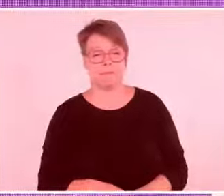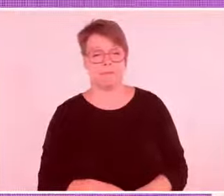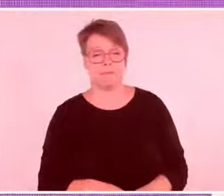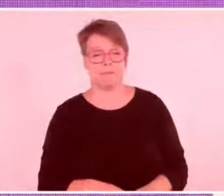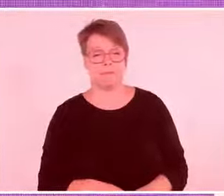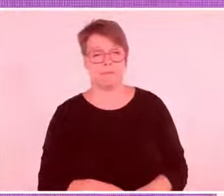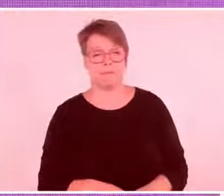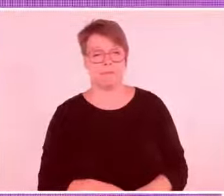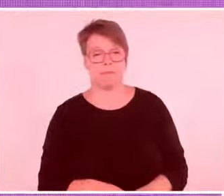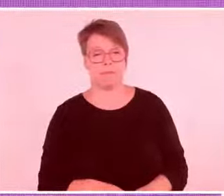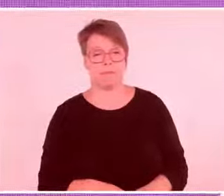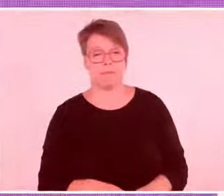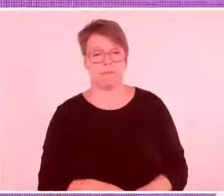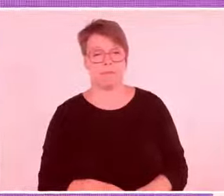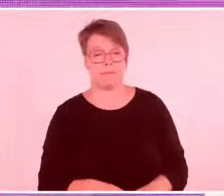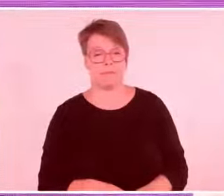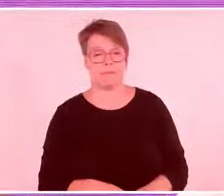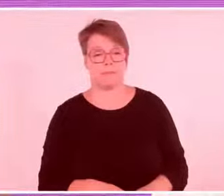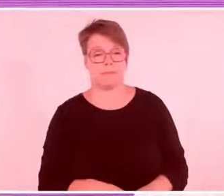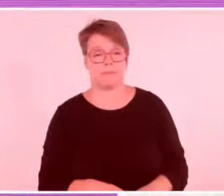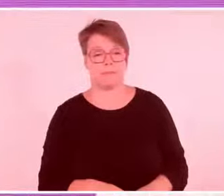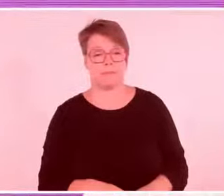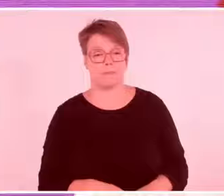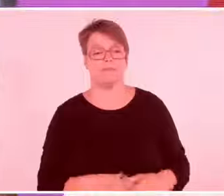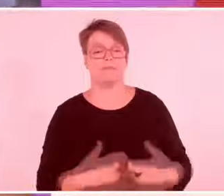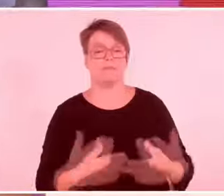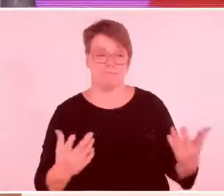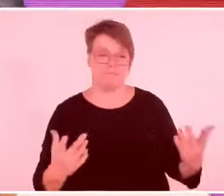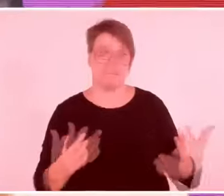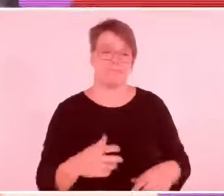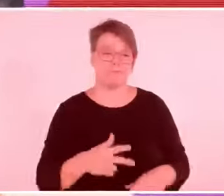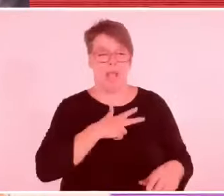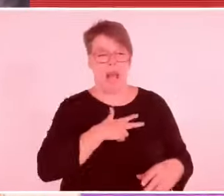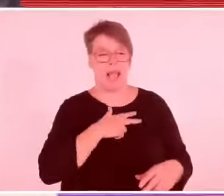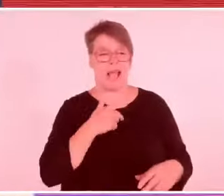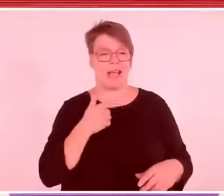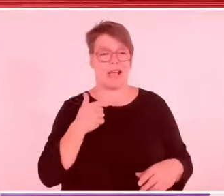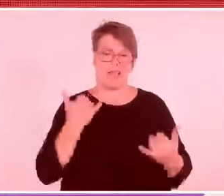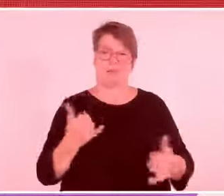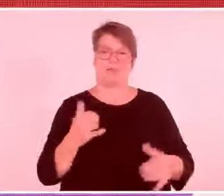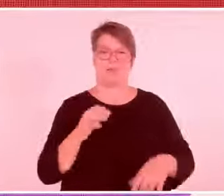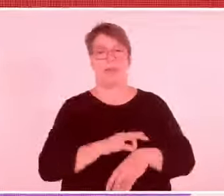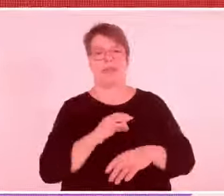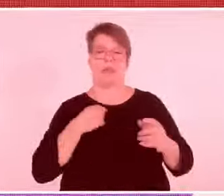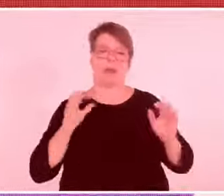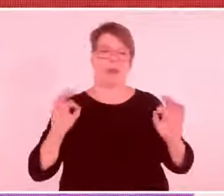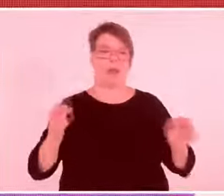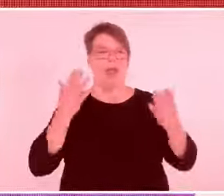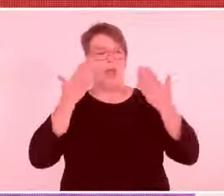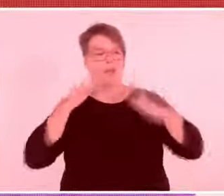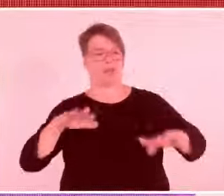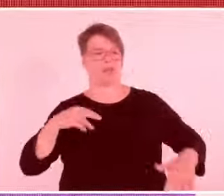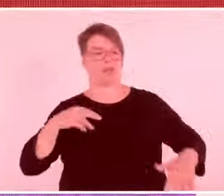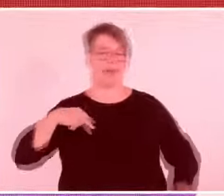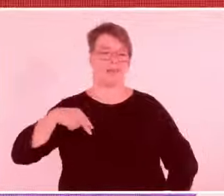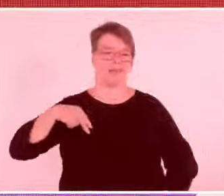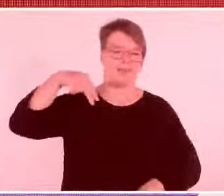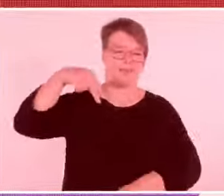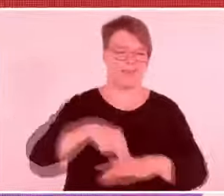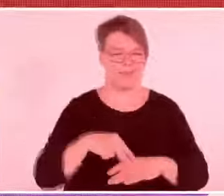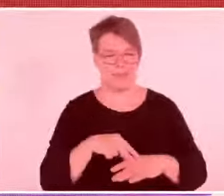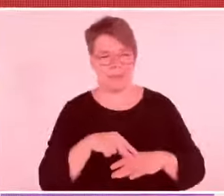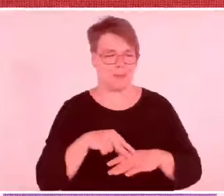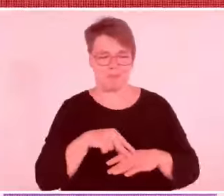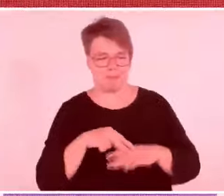Aber hier stehe ich jetzt. Und wir haben eine Buchmesse zu eröffnen und das werden wir tun. Und die Ehre gebührt